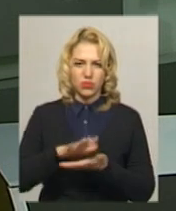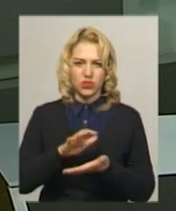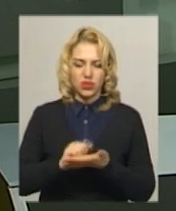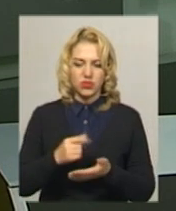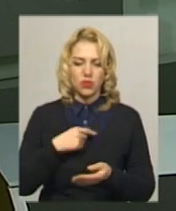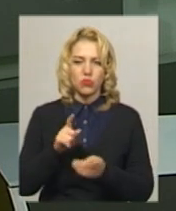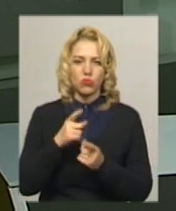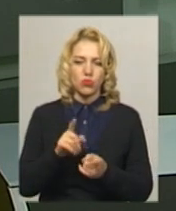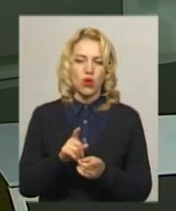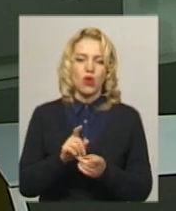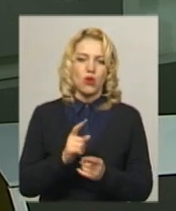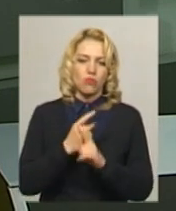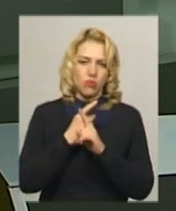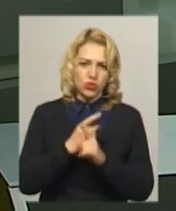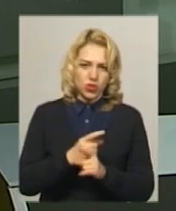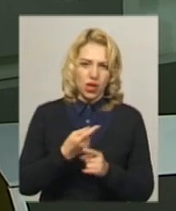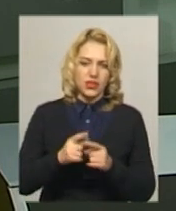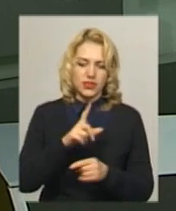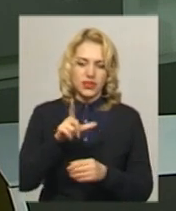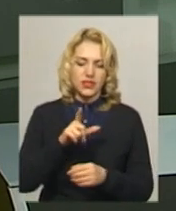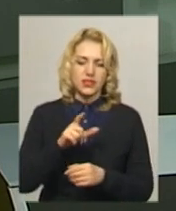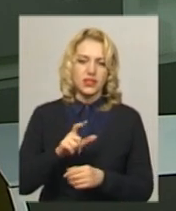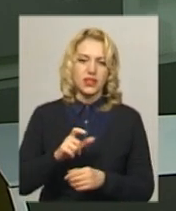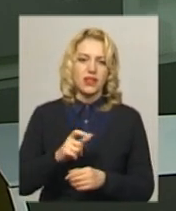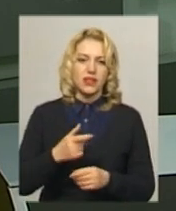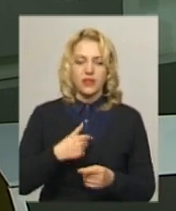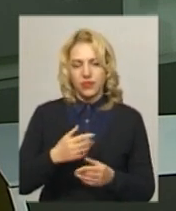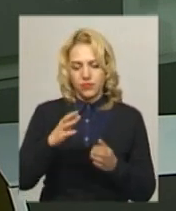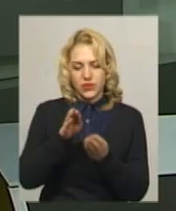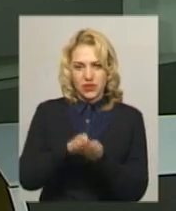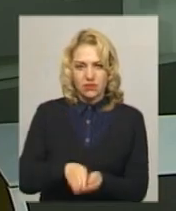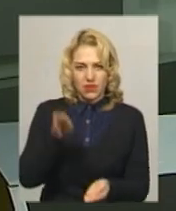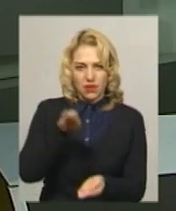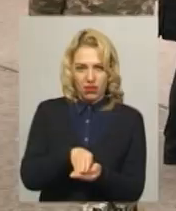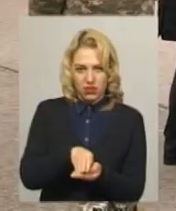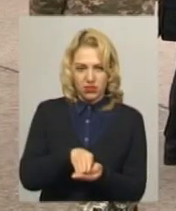з бійцем в закритій труні. Прощалися з захисником України на Майдані Незалежності.